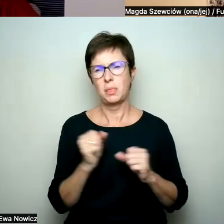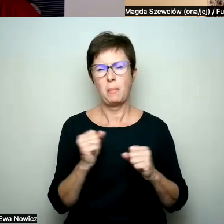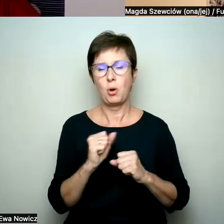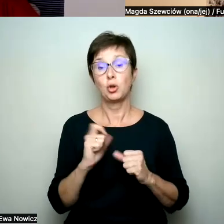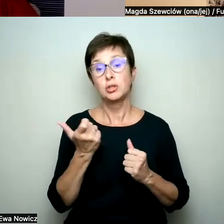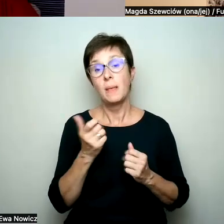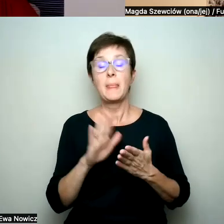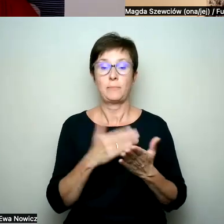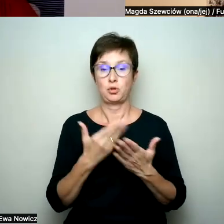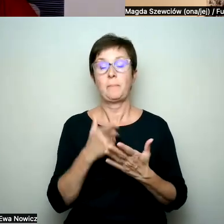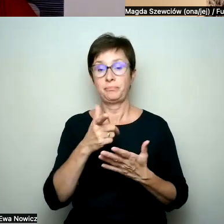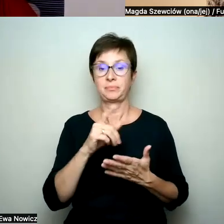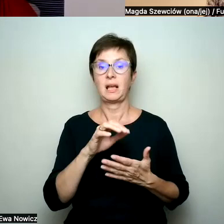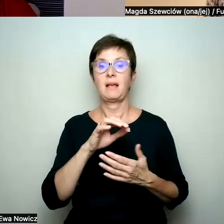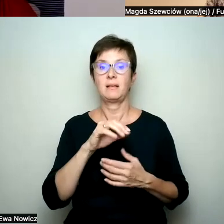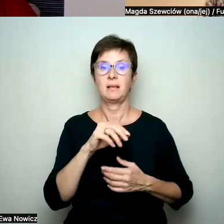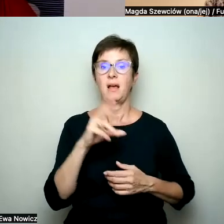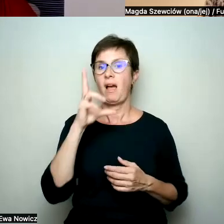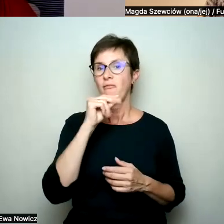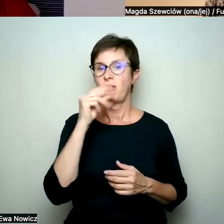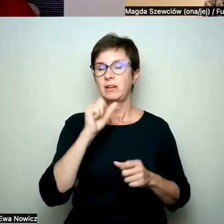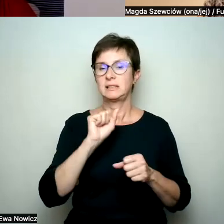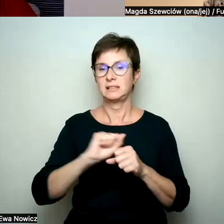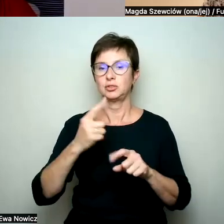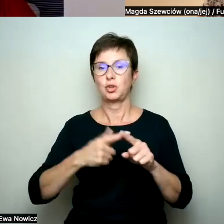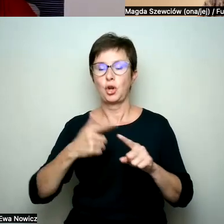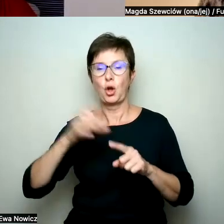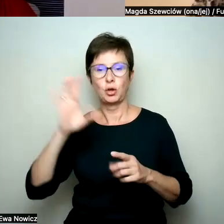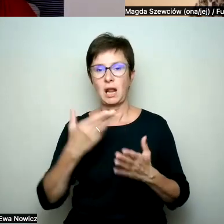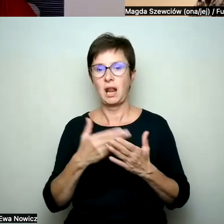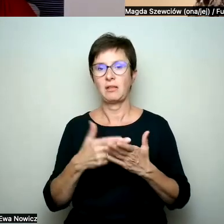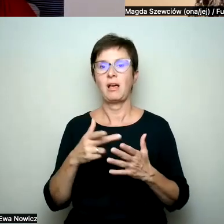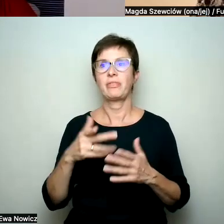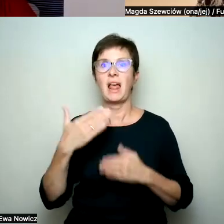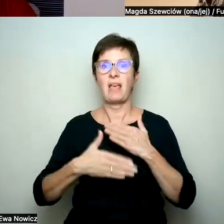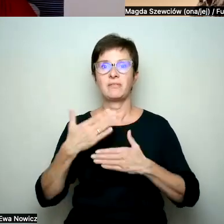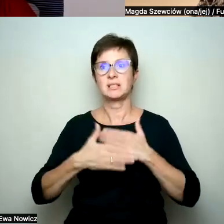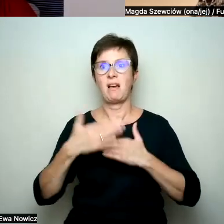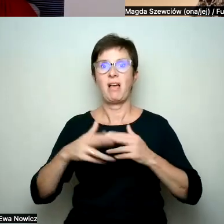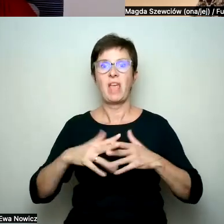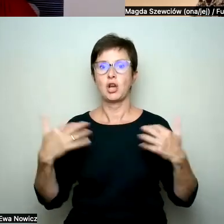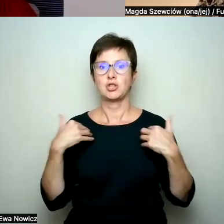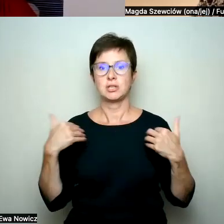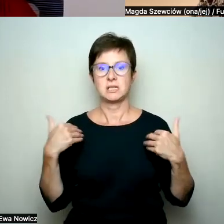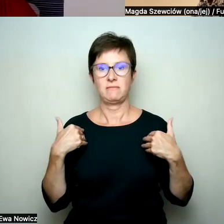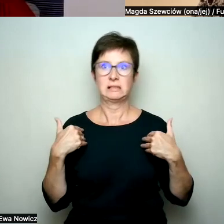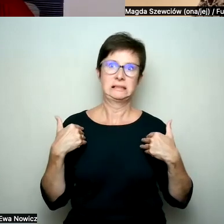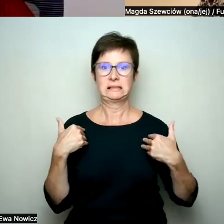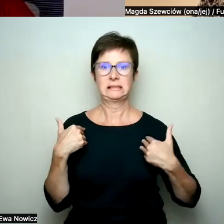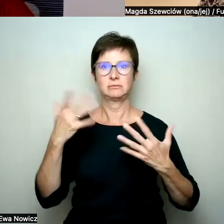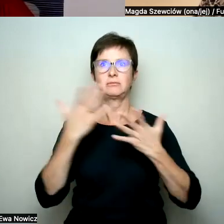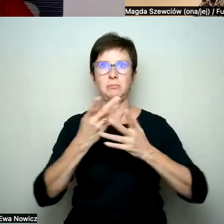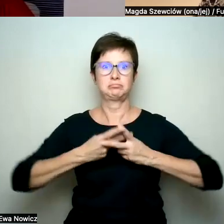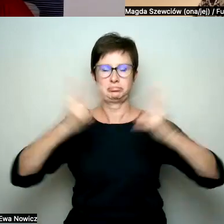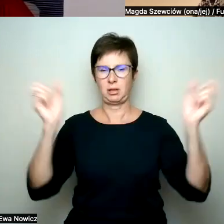źle... W tekście mówionym jest gorzej, dlatego mnie wszelkie telewizje na żywo stresują. bo jak coś powiem, to to idzie w świat.